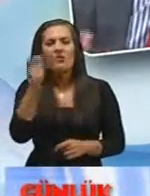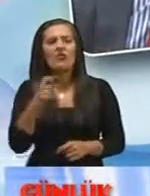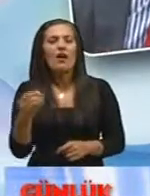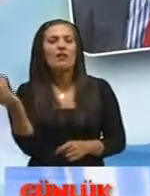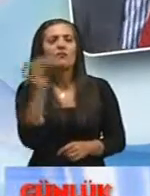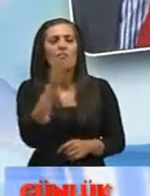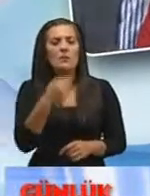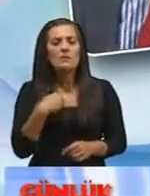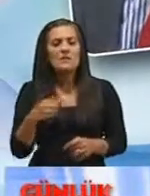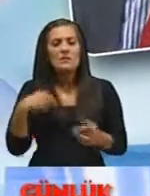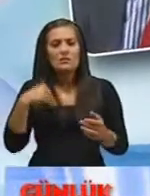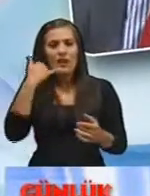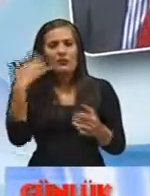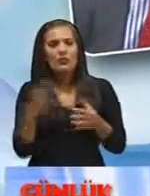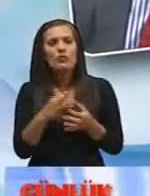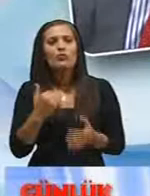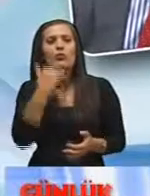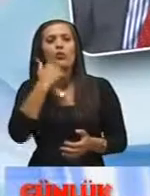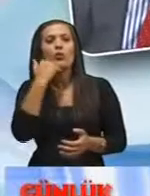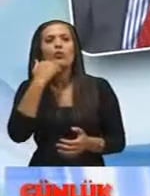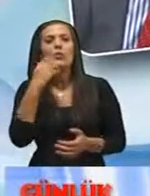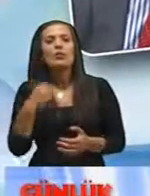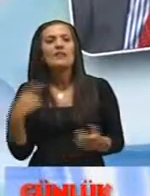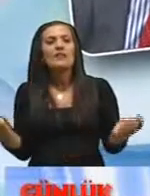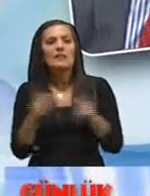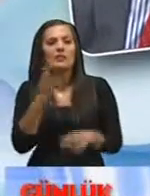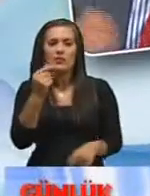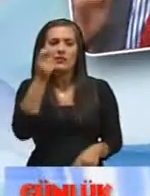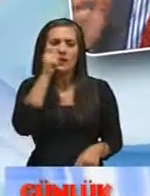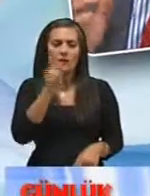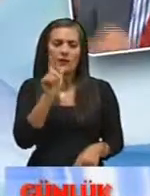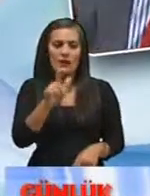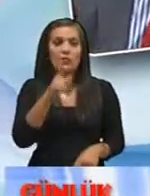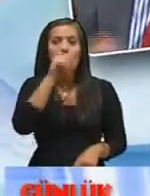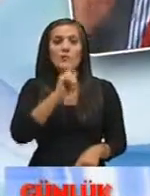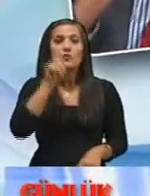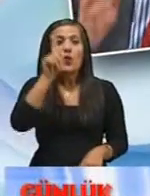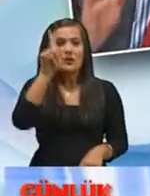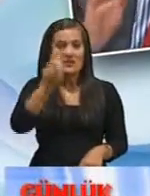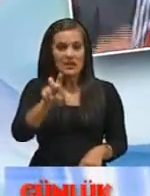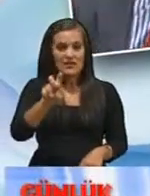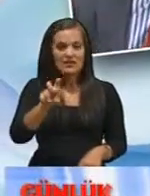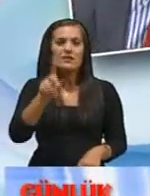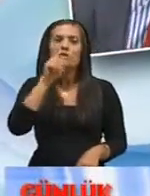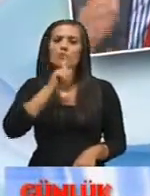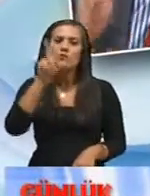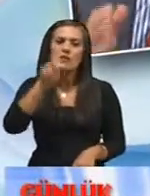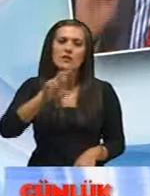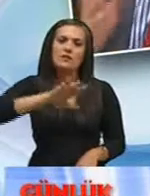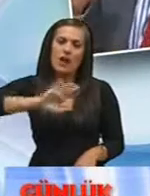bizim hatlarımız bayağı yoğun kilitliyor o zaman herhalde buradan da bir 118-118'dir